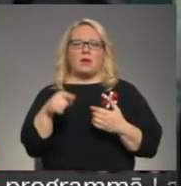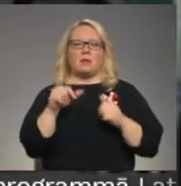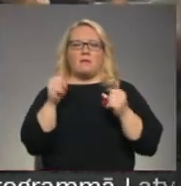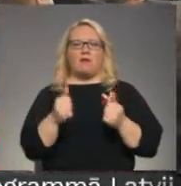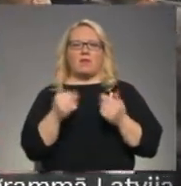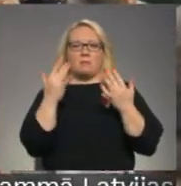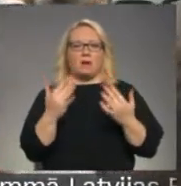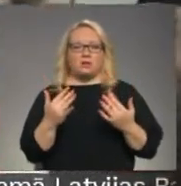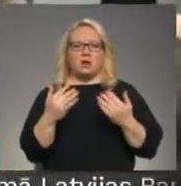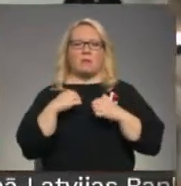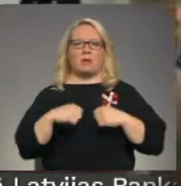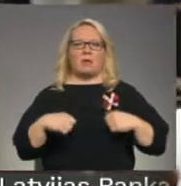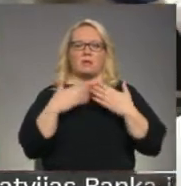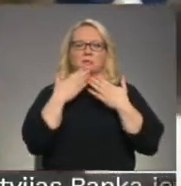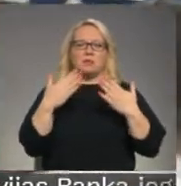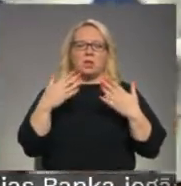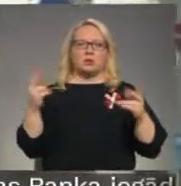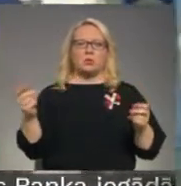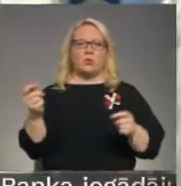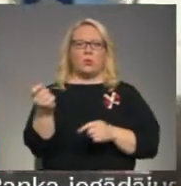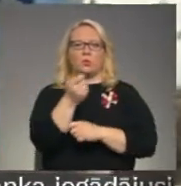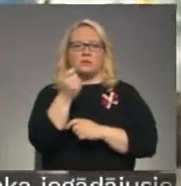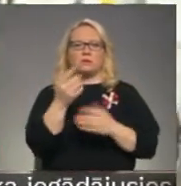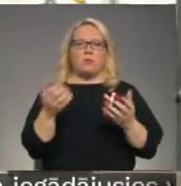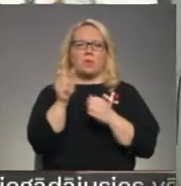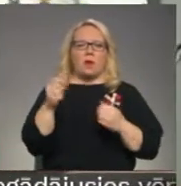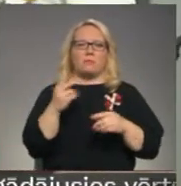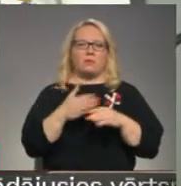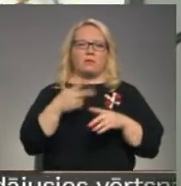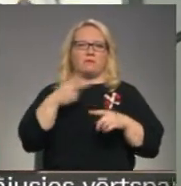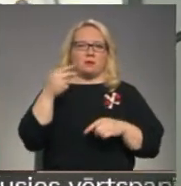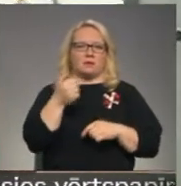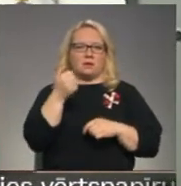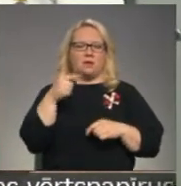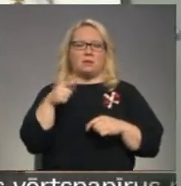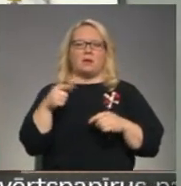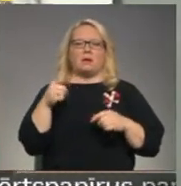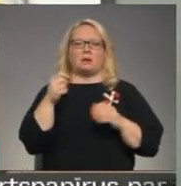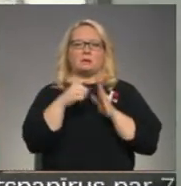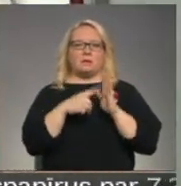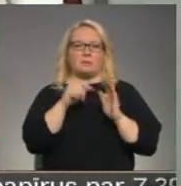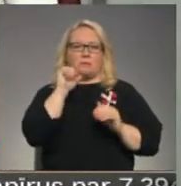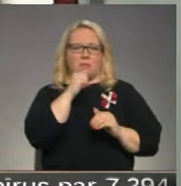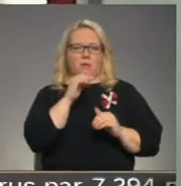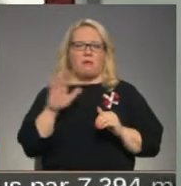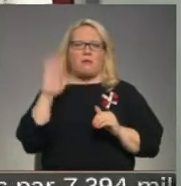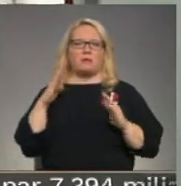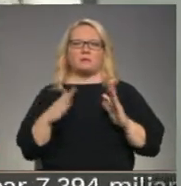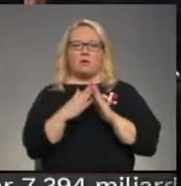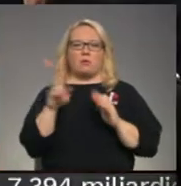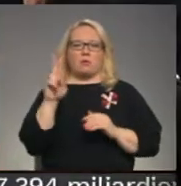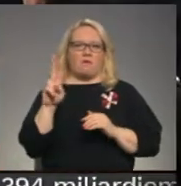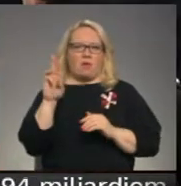dienests pateicis ugunzēsējiem glābējiem notiek divas reizes gadā. Ugunzēsēja glābēja dienā 17. maijā un valsts svētkos